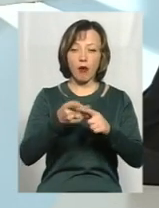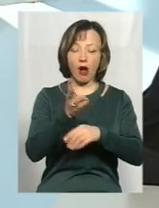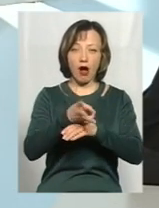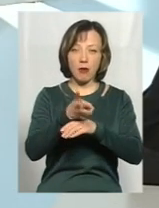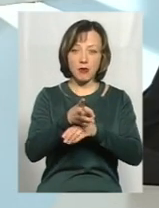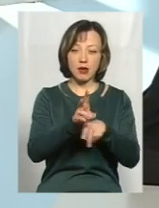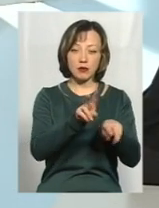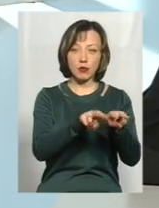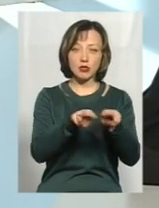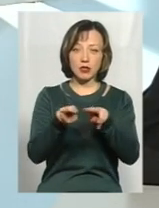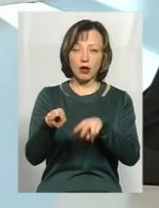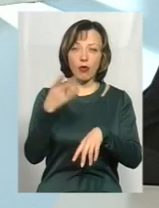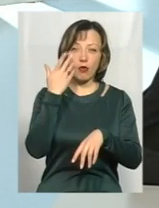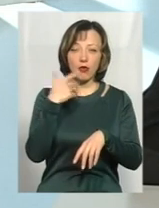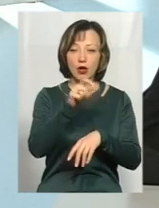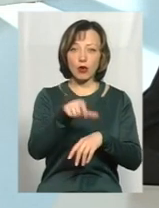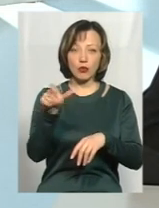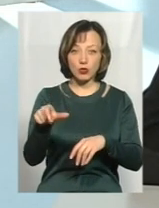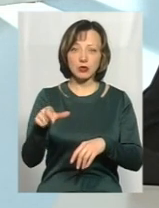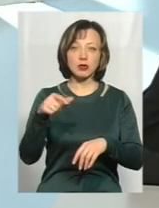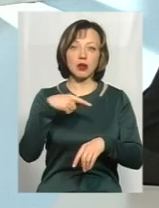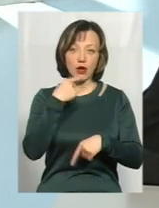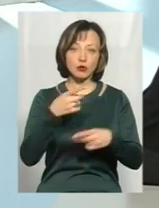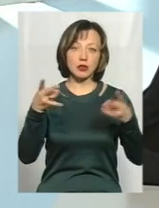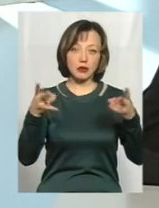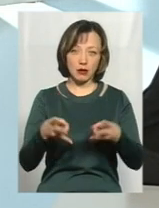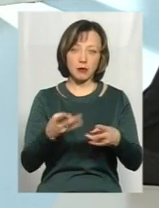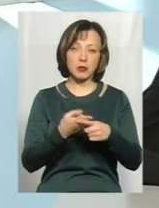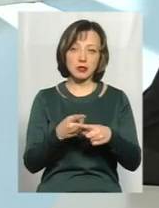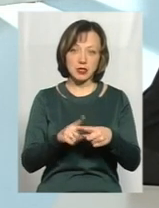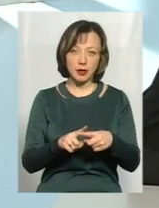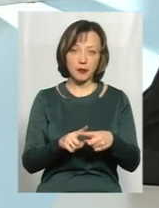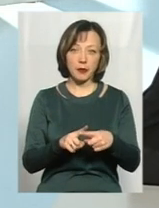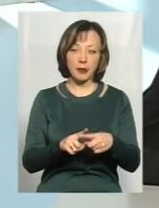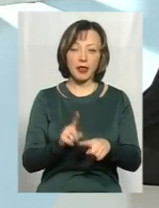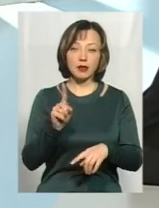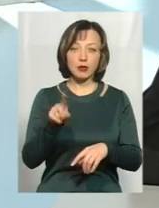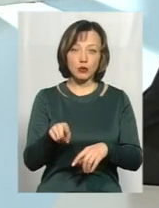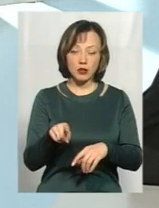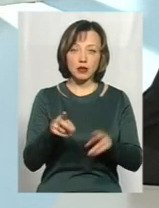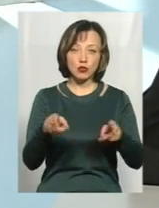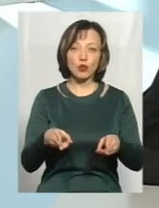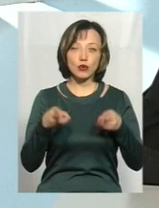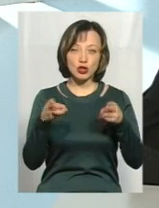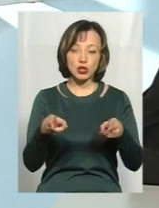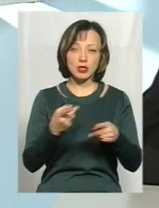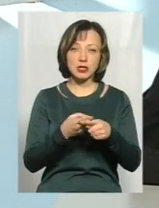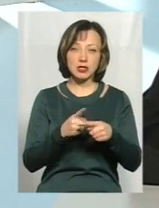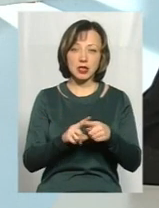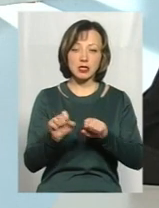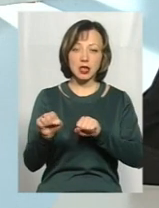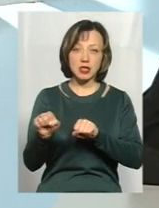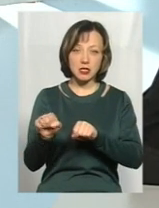відеоспостереження, коли мешканці будинку визначаються, що їм треба для безпеки це. І тоді злочинець, це є і